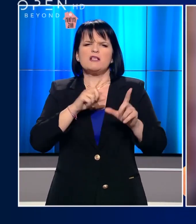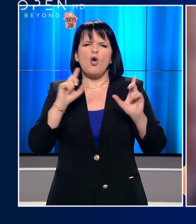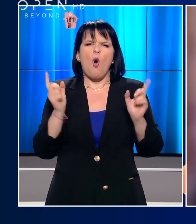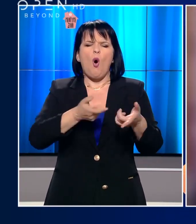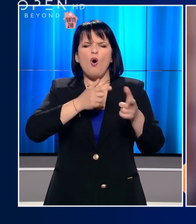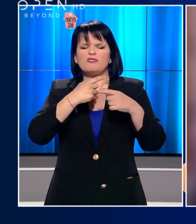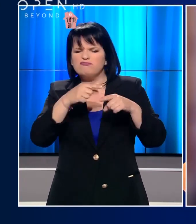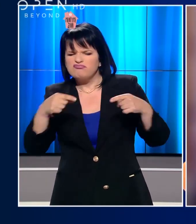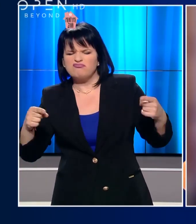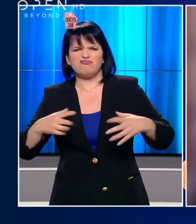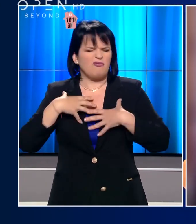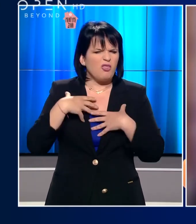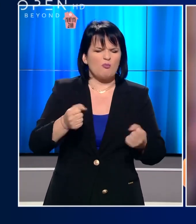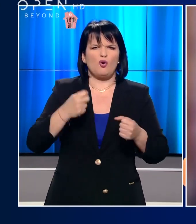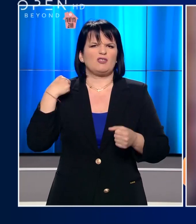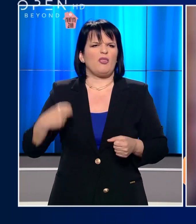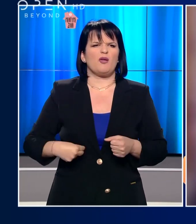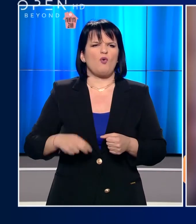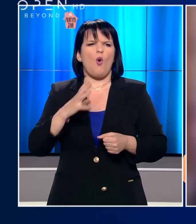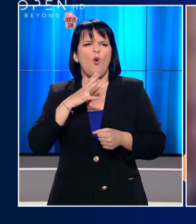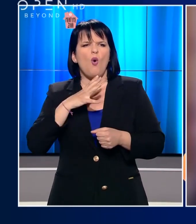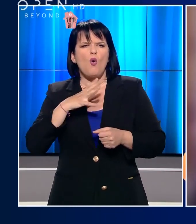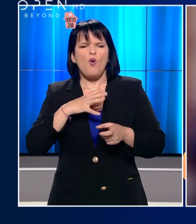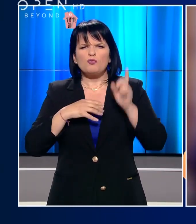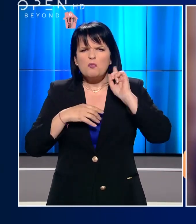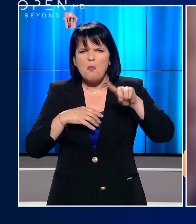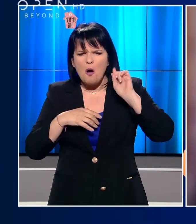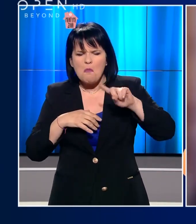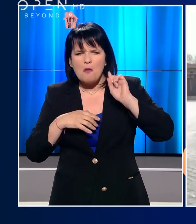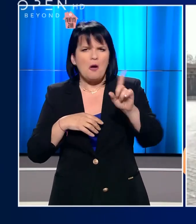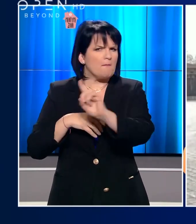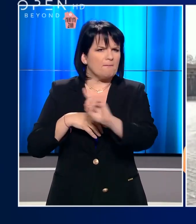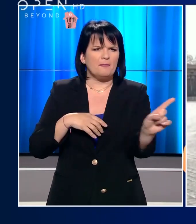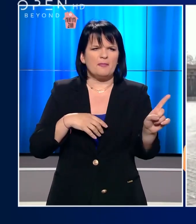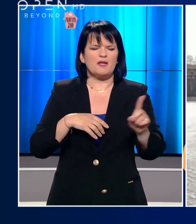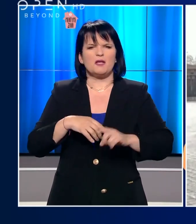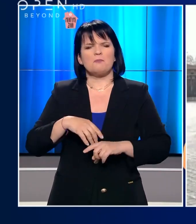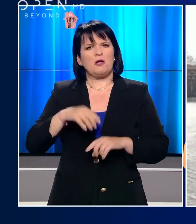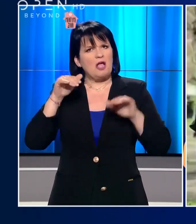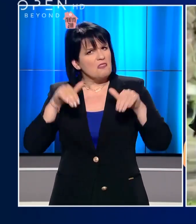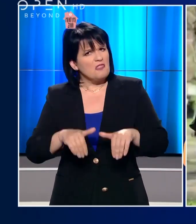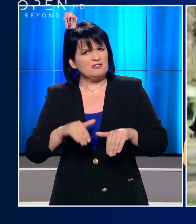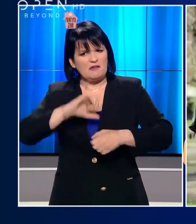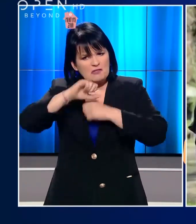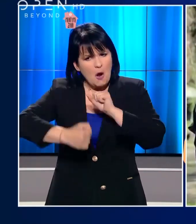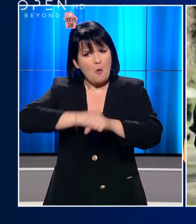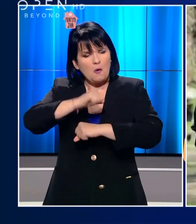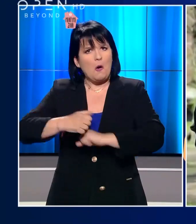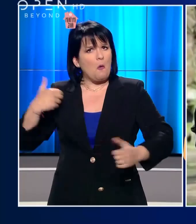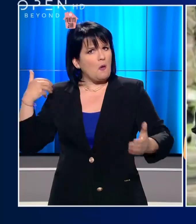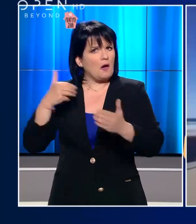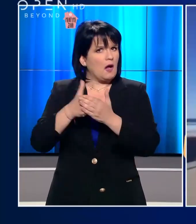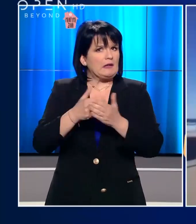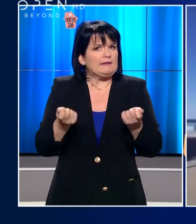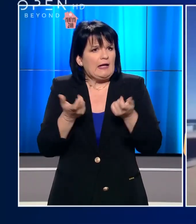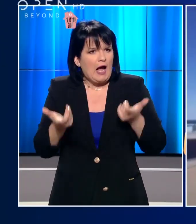Έξω φρενών είναι οι δήμαρχοι στην Ιταλία με τους πολίτες που δεν τηρούν τα αυστηρά περιοριστικά μέτρα και δεν σέβονται τον αγώνα της χώρας ενάντια στον κορονοϊό.